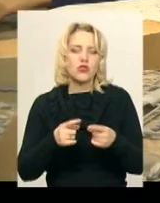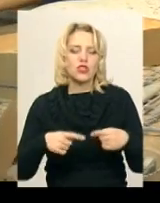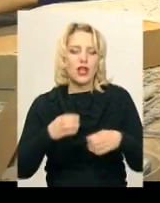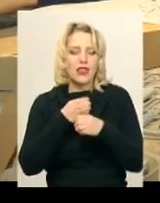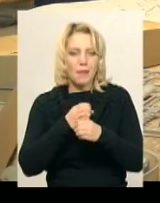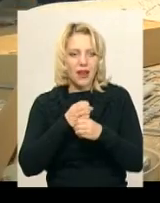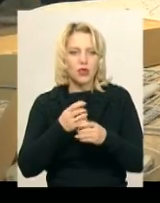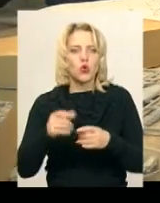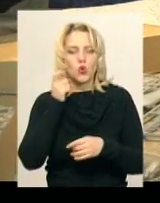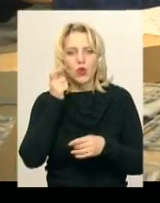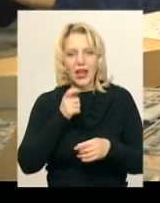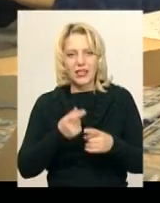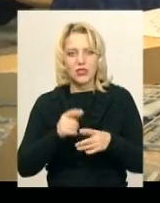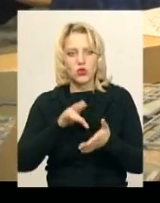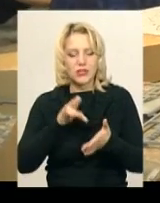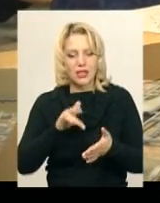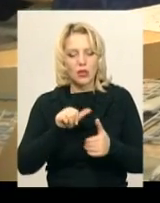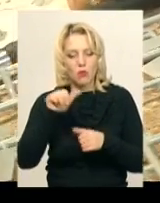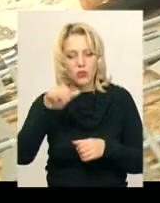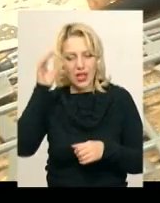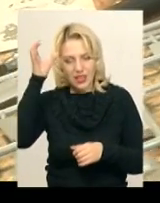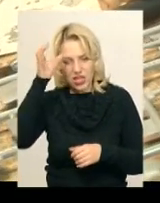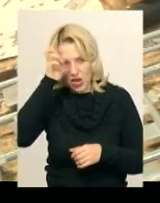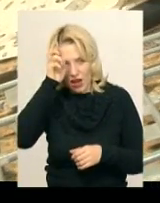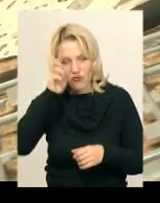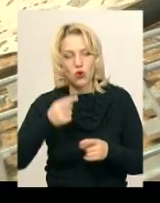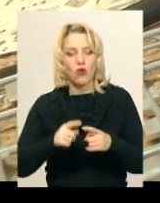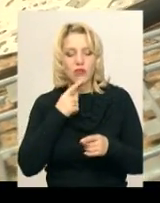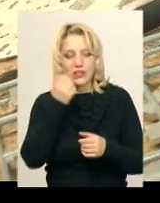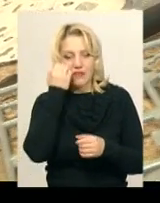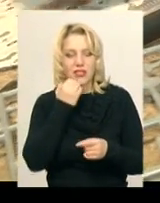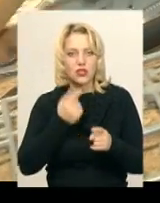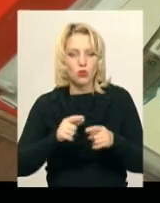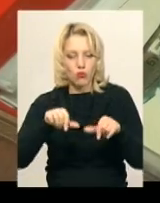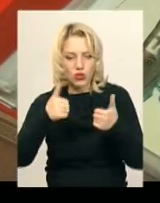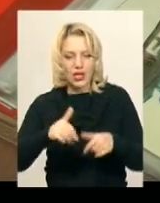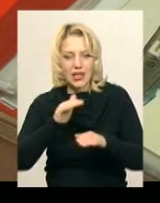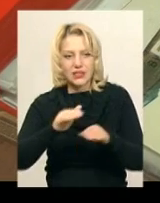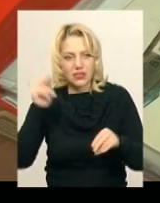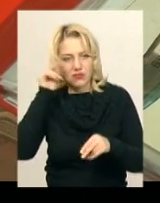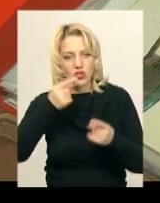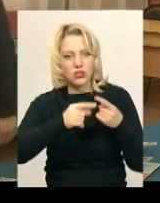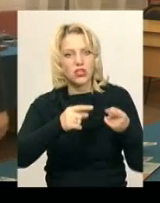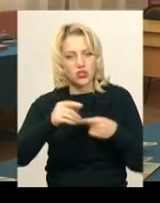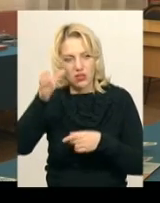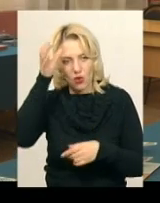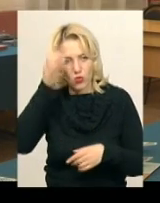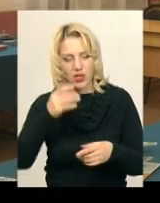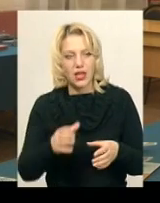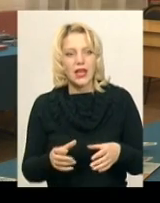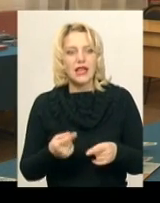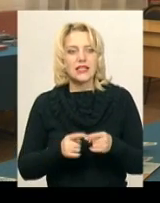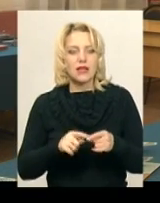центру позашкільної освіти Ігор Міленін каже, завдяки стендовому моделюванню діти починають поглиблено вивчати інші науки. З ним